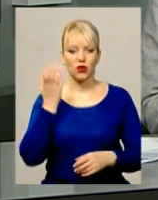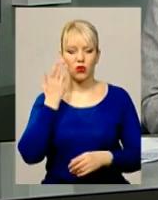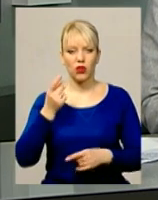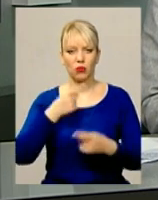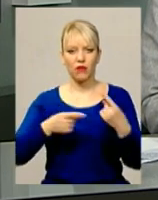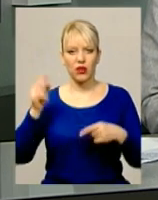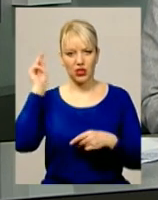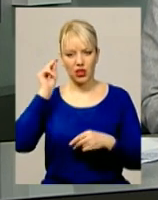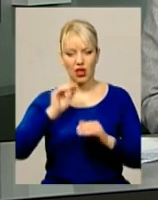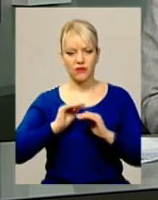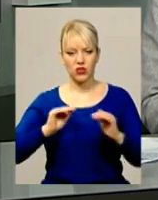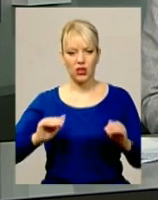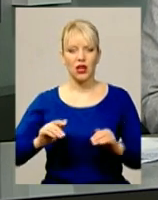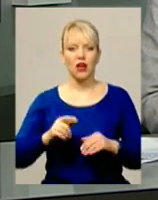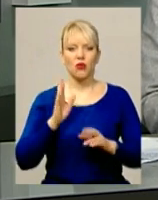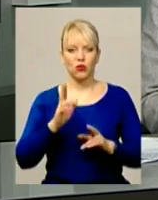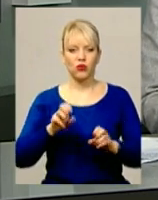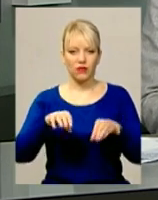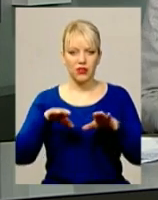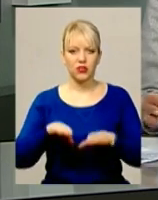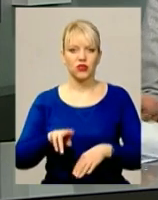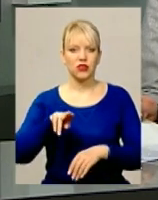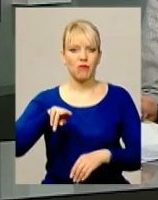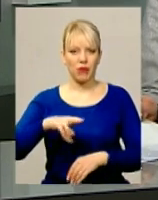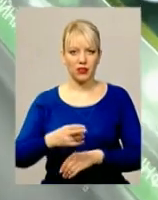навчання, посадовці вирішуватимуть у п'ятницю.